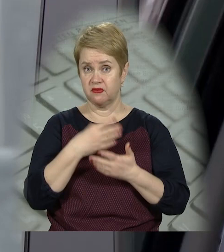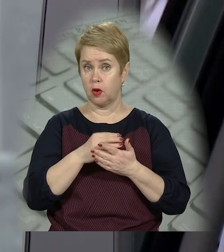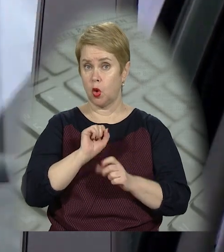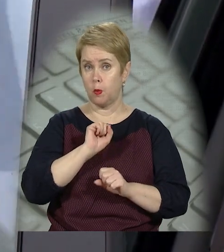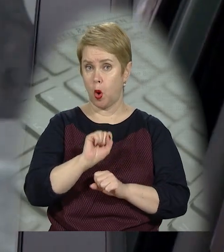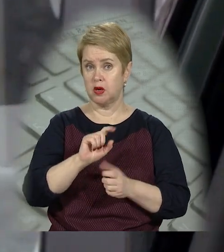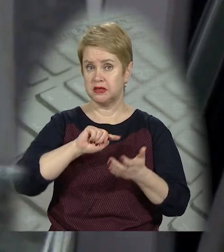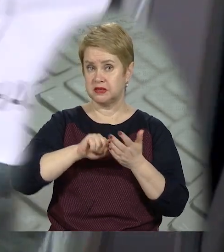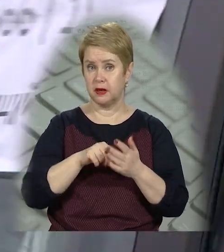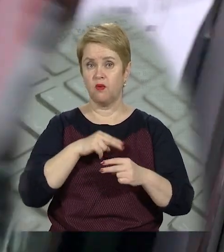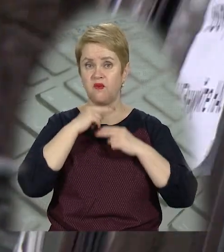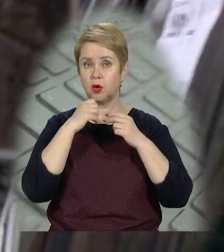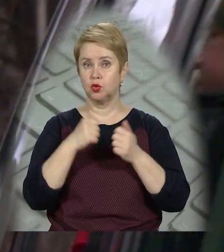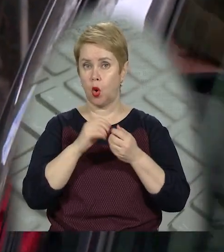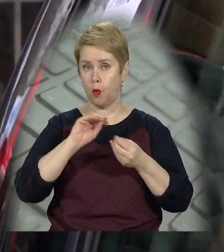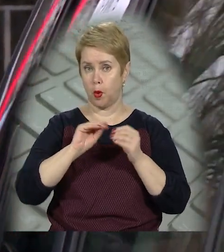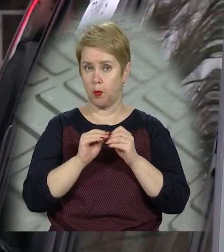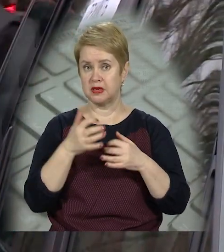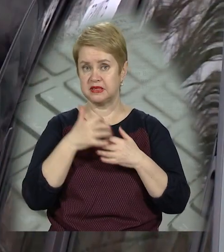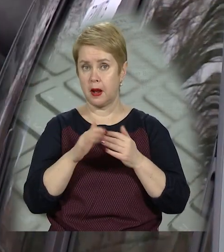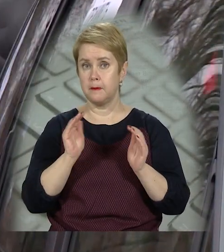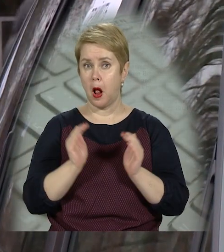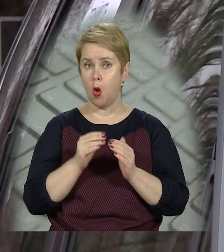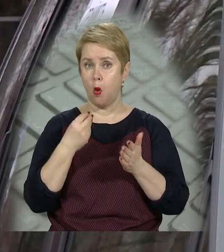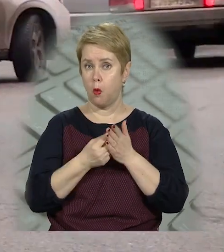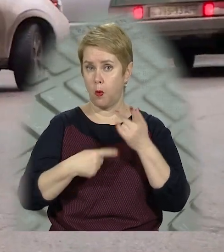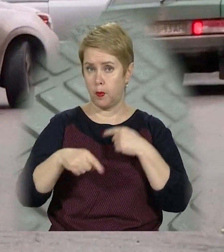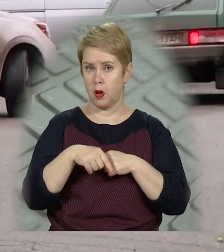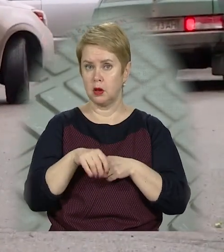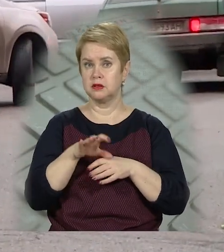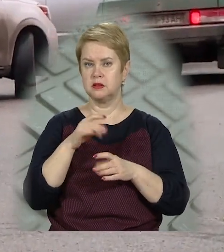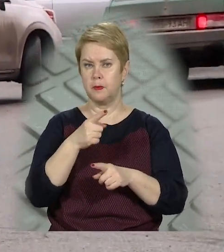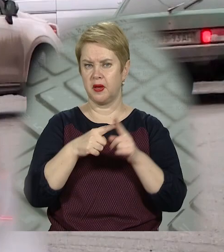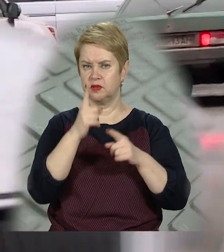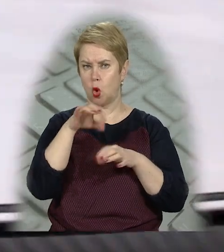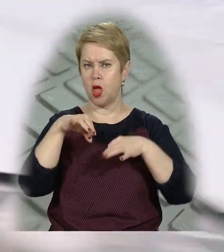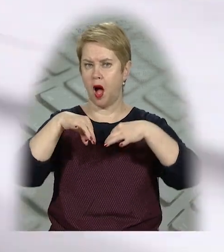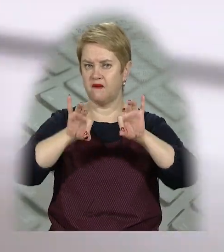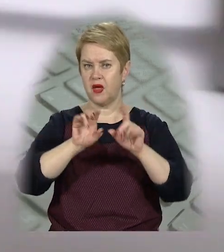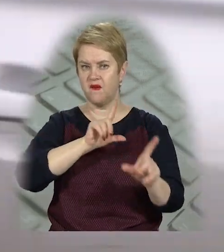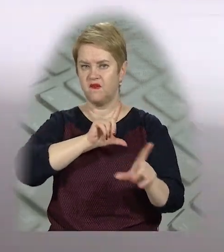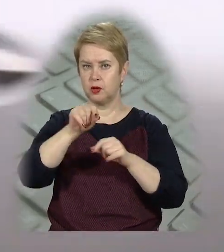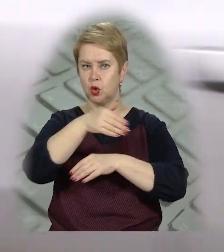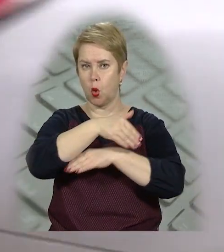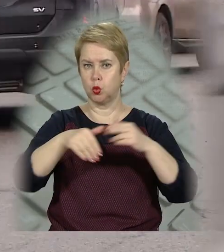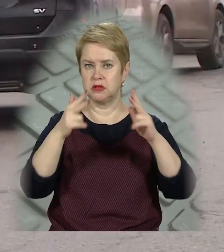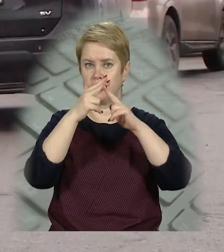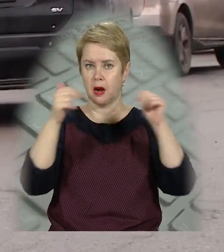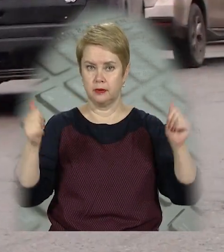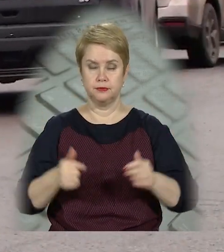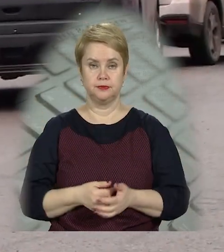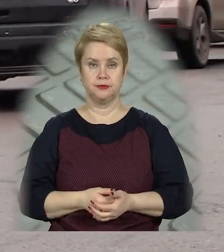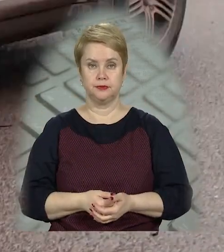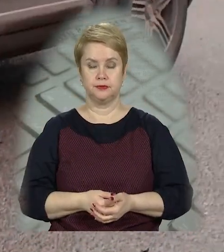позицію та привернути увагу до проблем малого та середнього бізнесу, колона із півсотні автівок вирушила вулицями Дніпра.